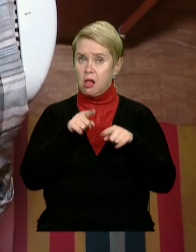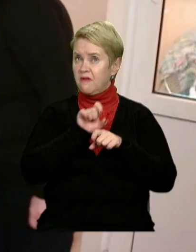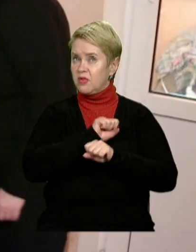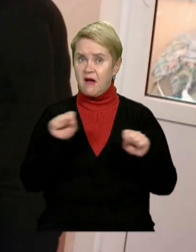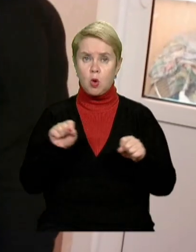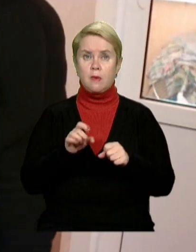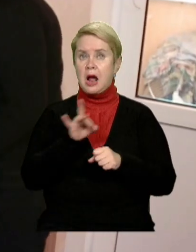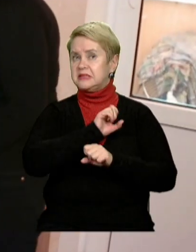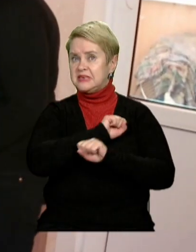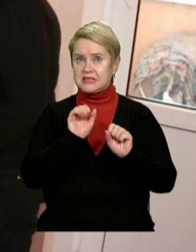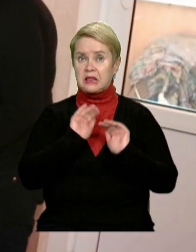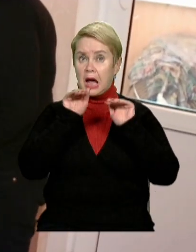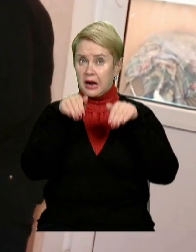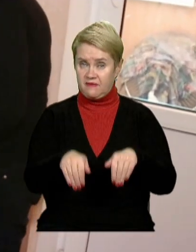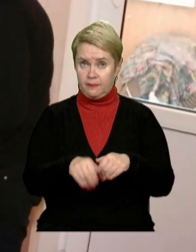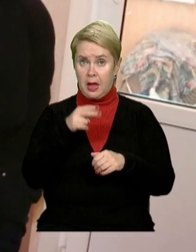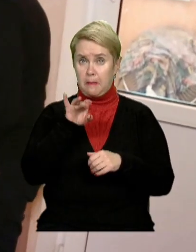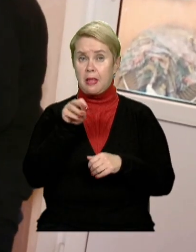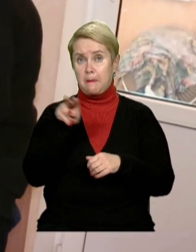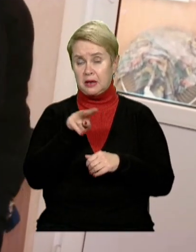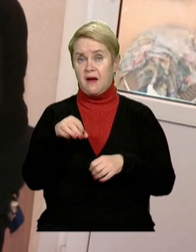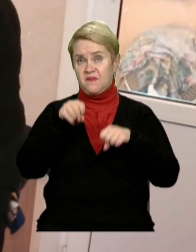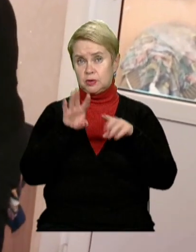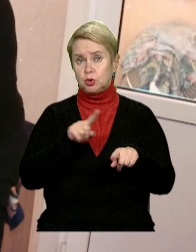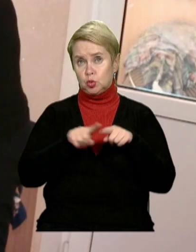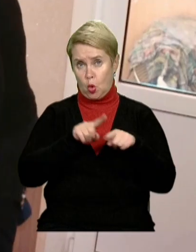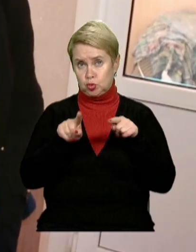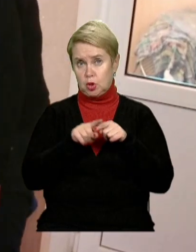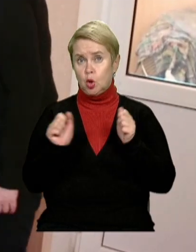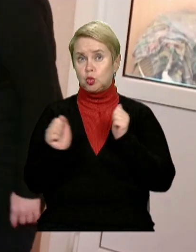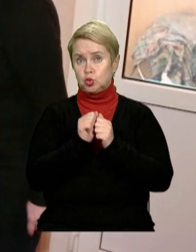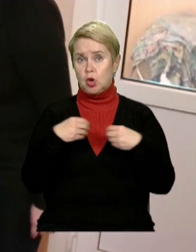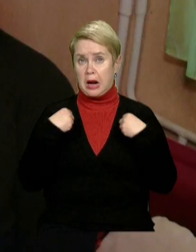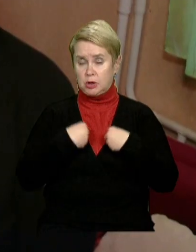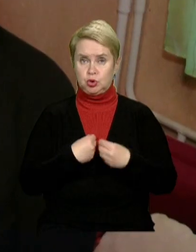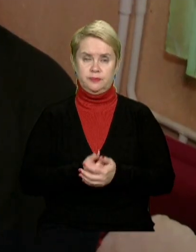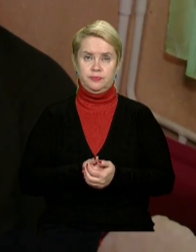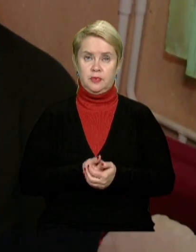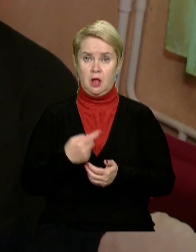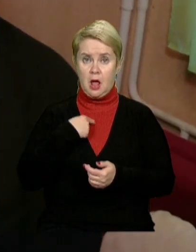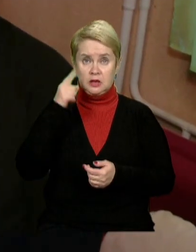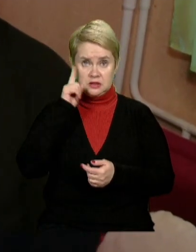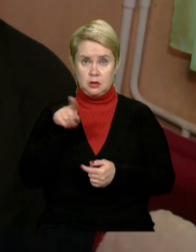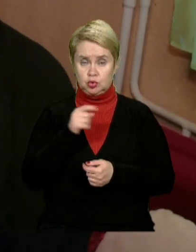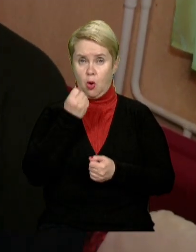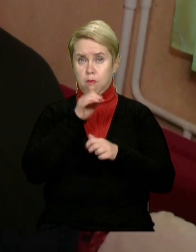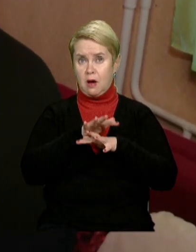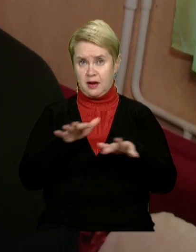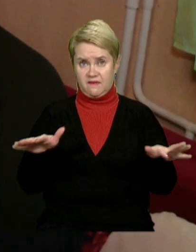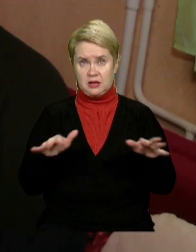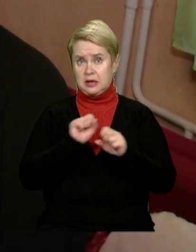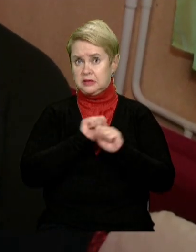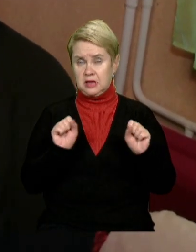його ні в якому разі не можна накривати. Пані Мілітіна ж вирішила трошки досушити речі. Я знала, що обігрівач